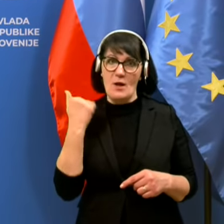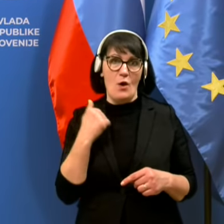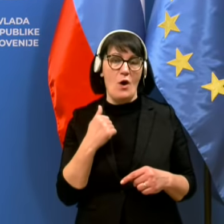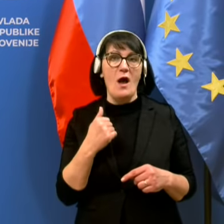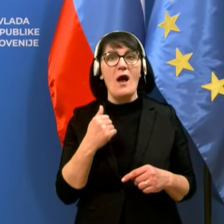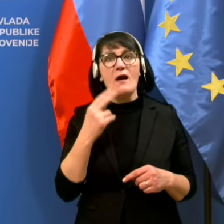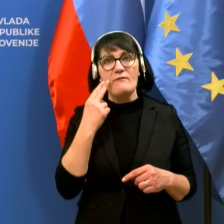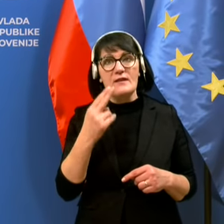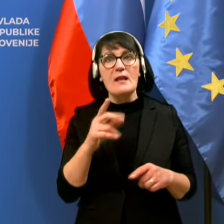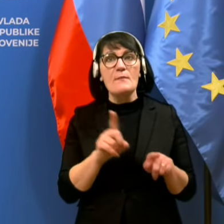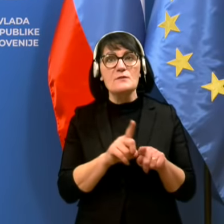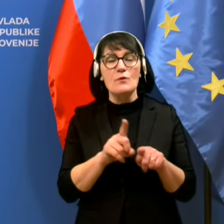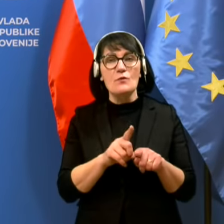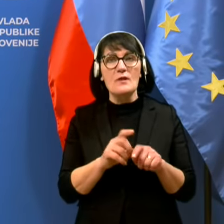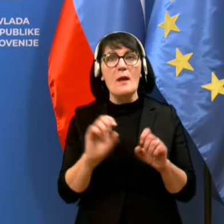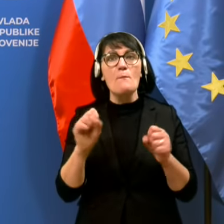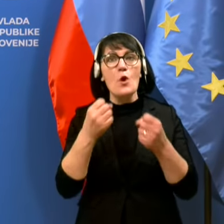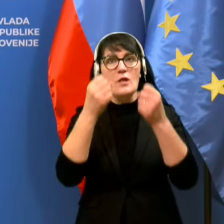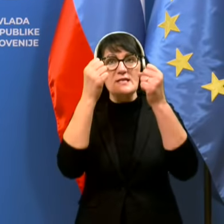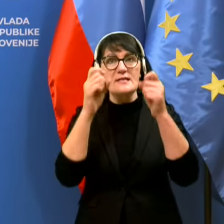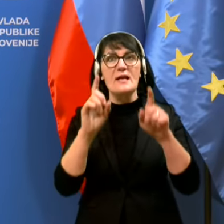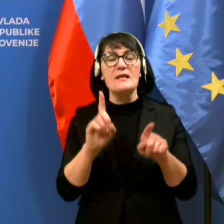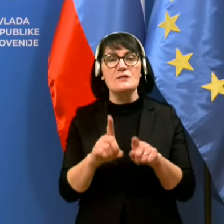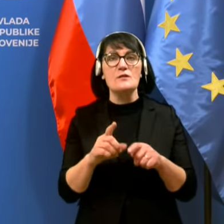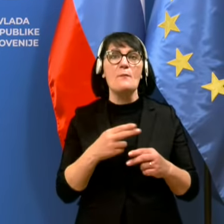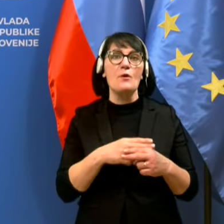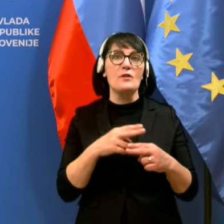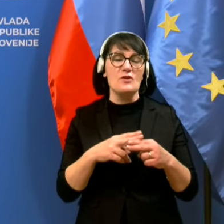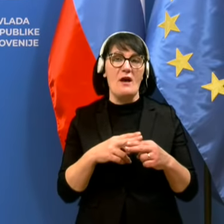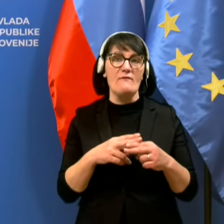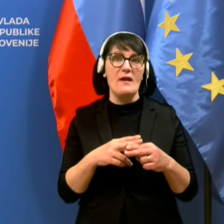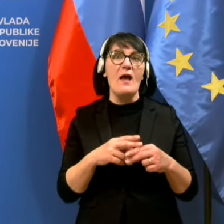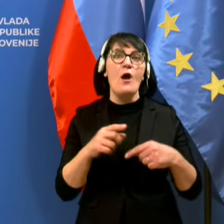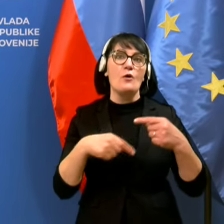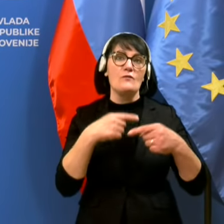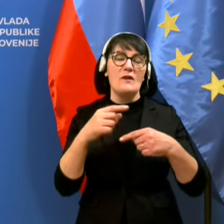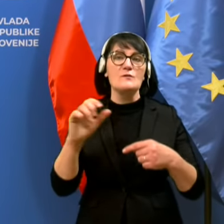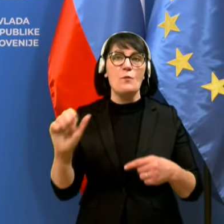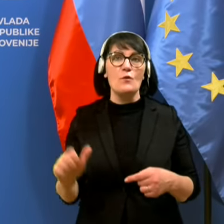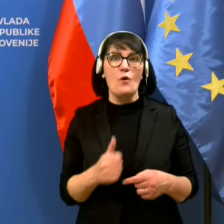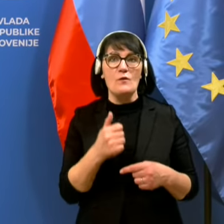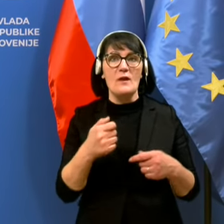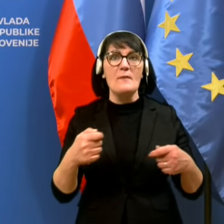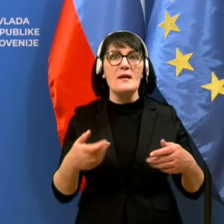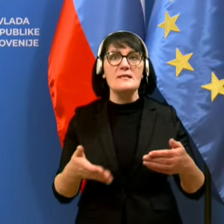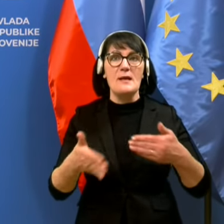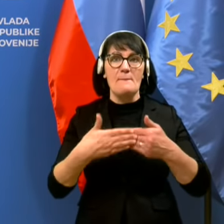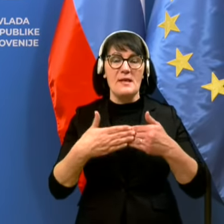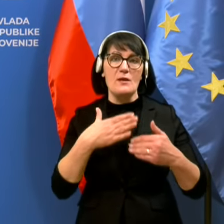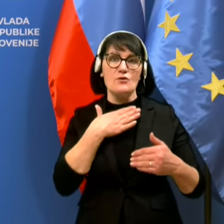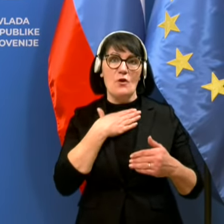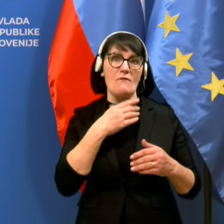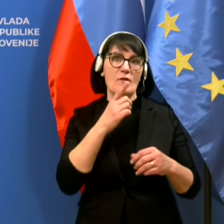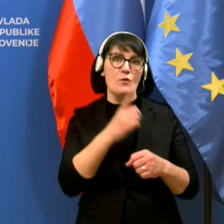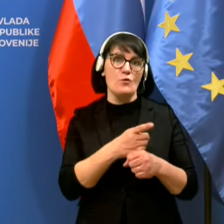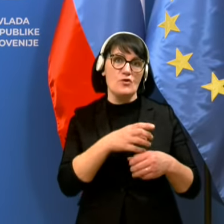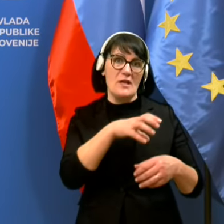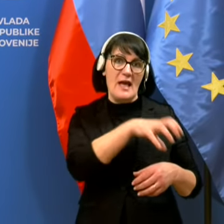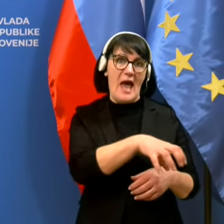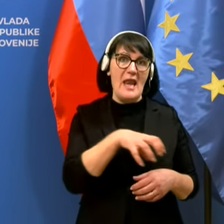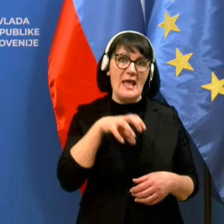Zaznali pa smo seveda proteste, ki so se po državi odvijali v zvezi s ponovnim zapiranjem šol v določenih regijah.